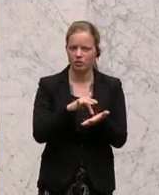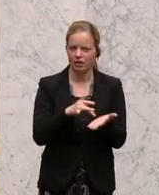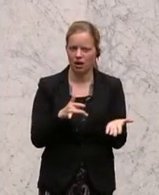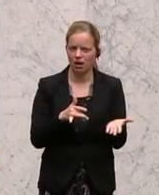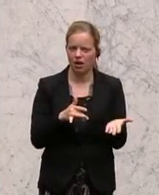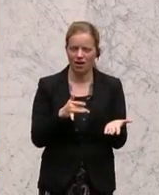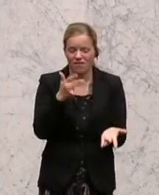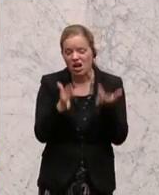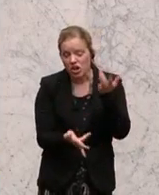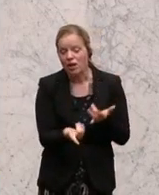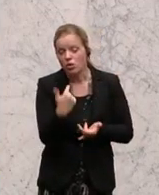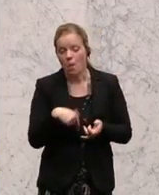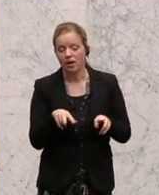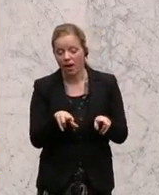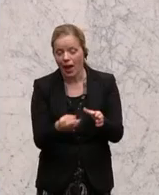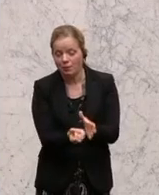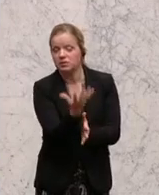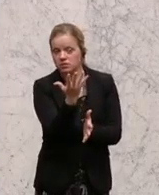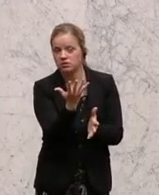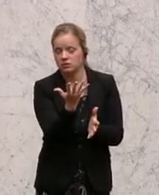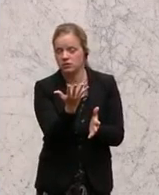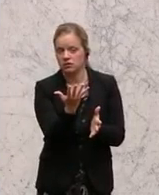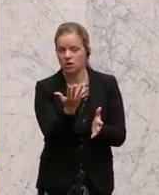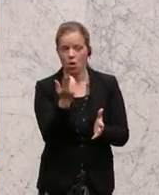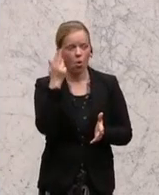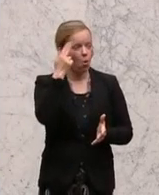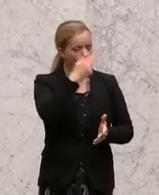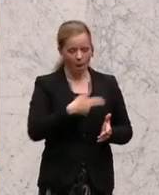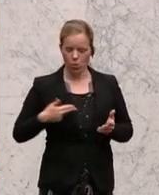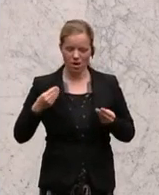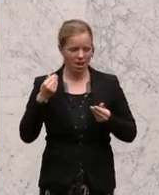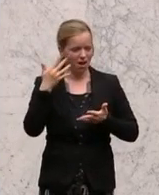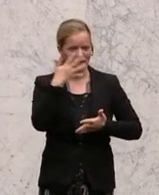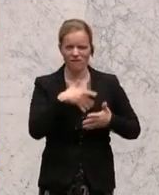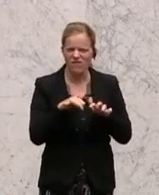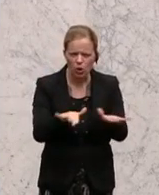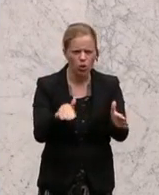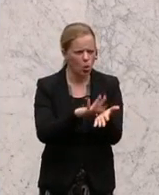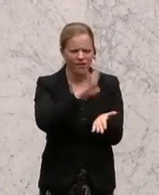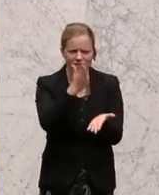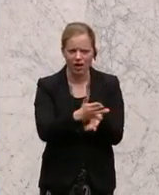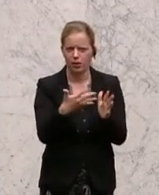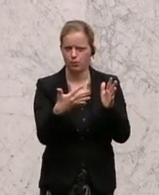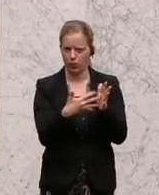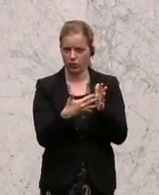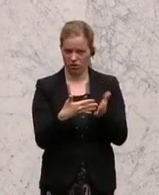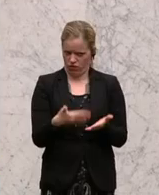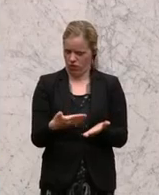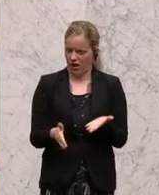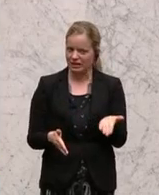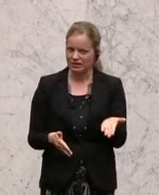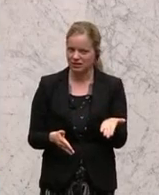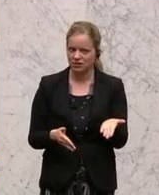das als wahrscheinlich krebserregend gilt, wo die hormonellen Wirkungen noch nicht einmal geprüft sind, warum wir jetzt überhaupt